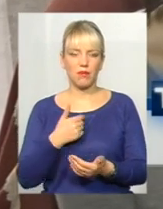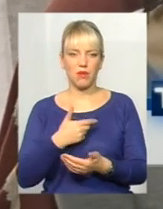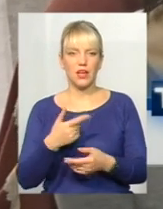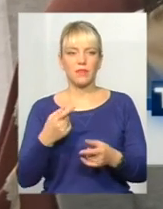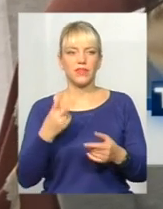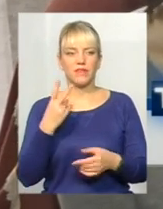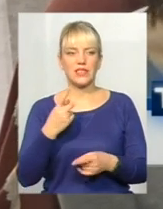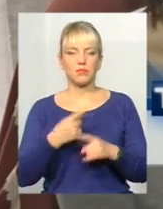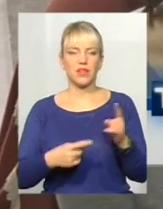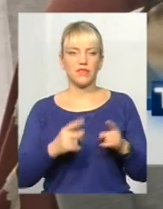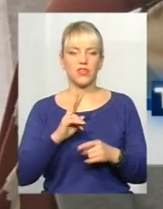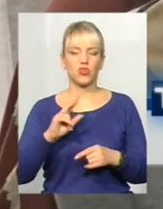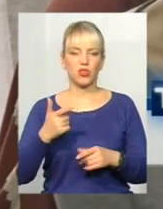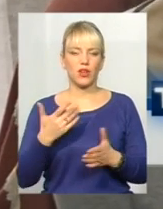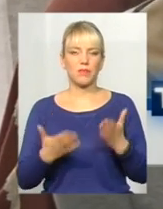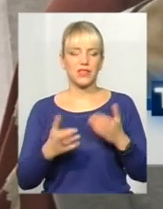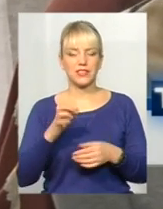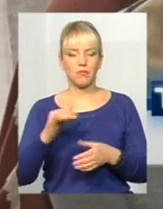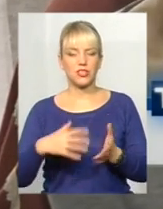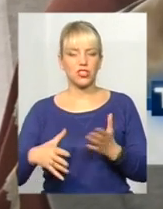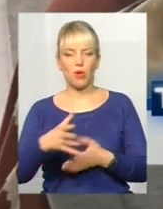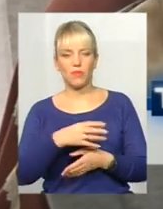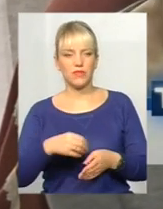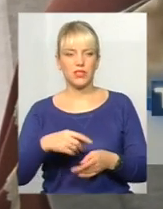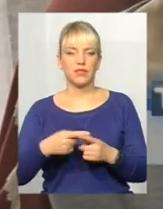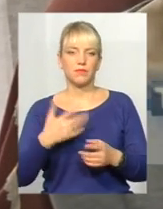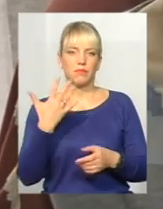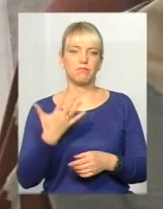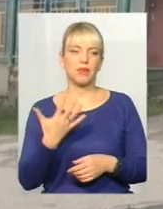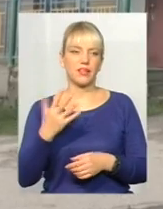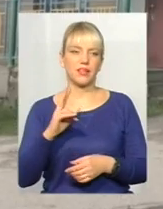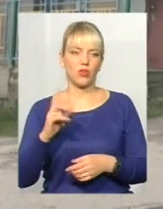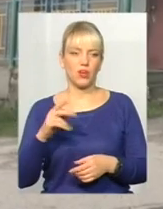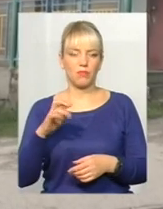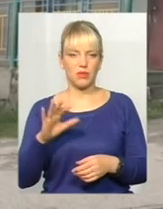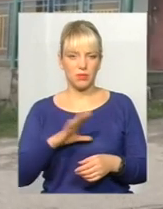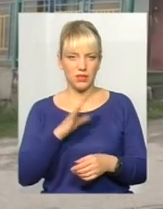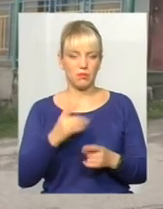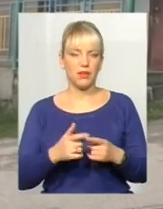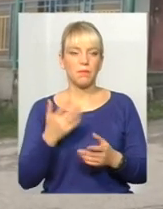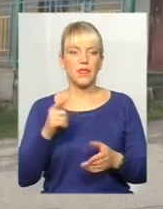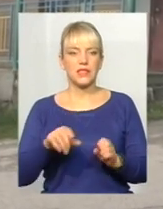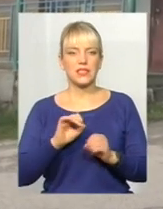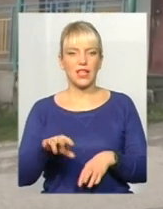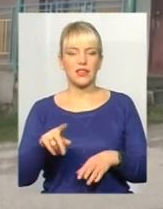2,5 кілограми, значить, якби збиралося все, це було б 5 кілограмів. Здати пакети можна ось тут, на пункті прийому